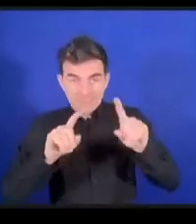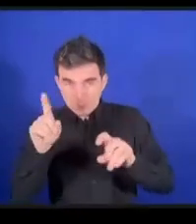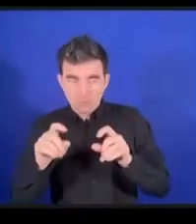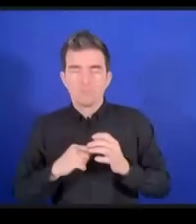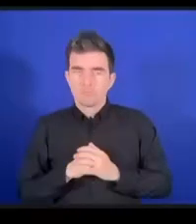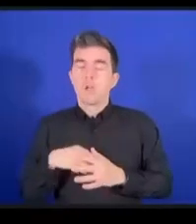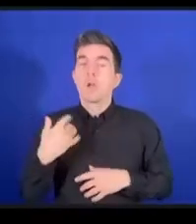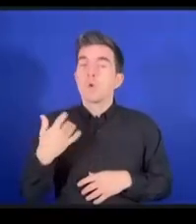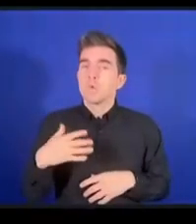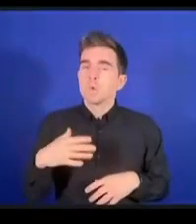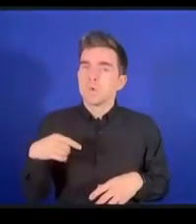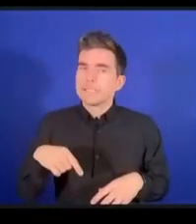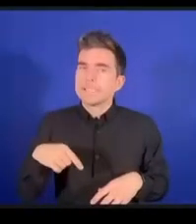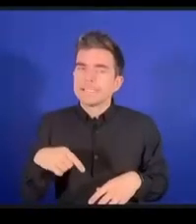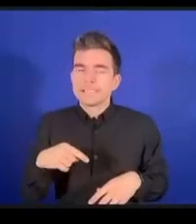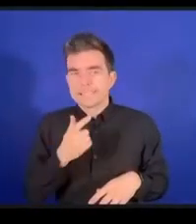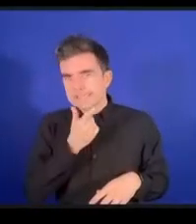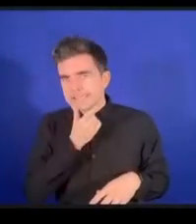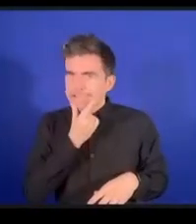インターネットバランスができること